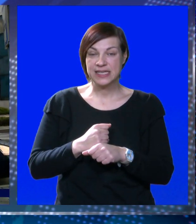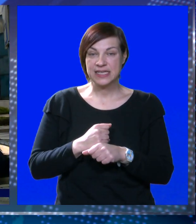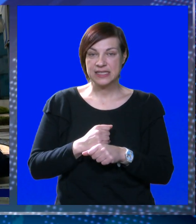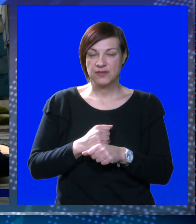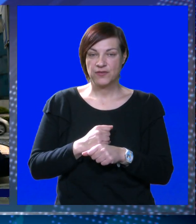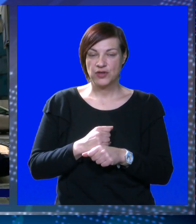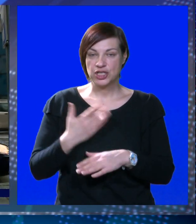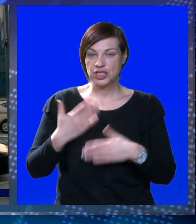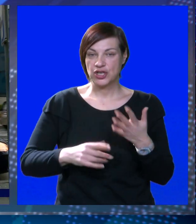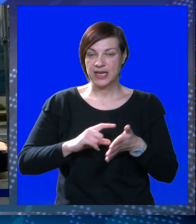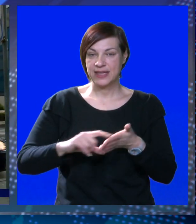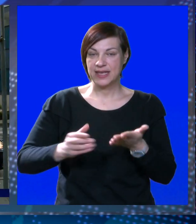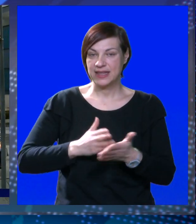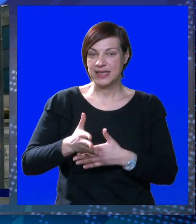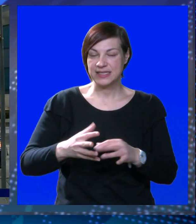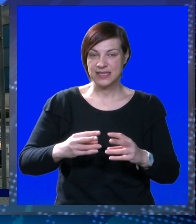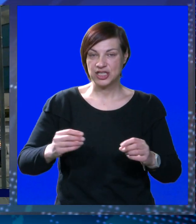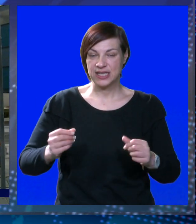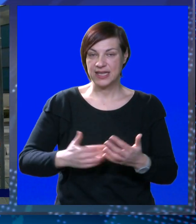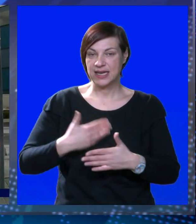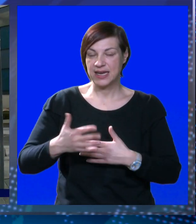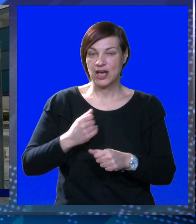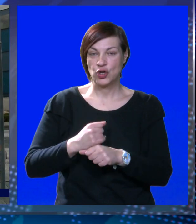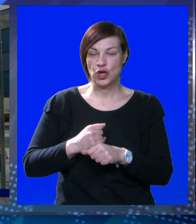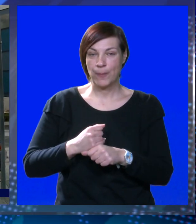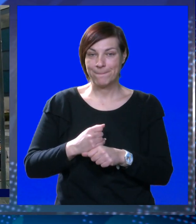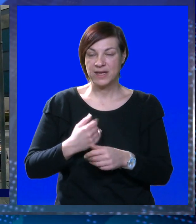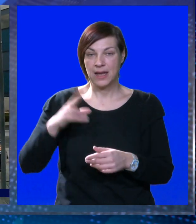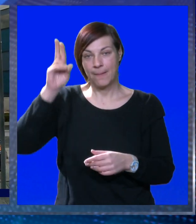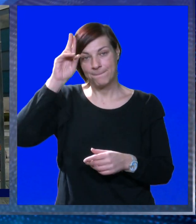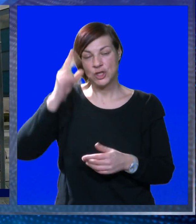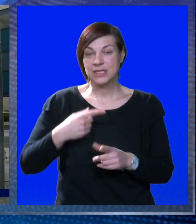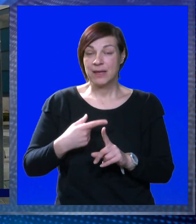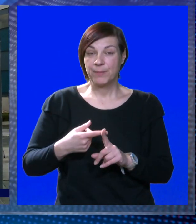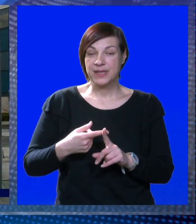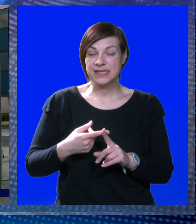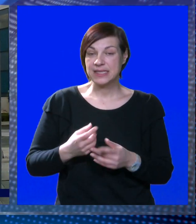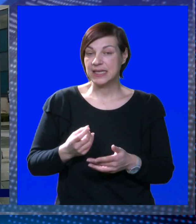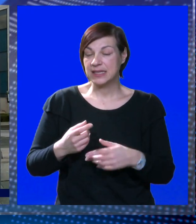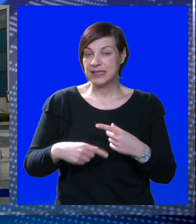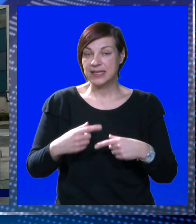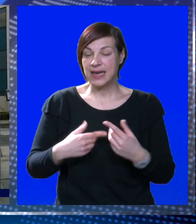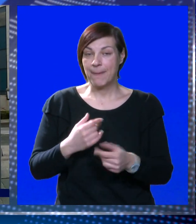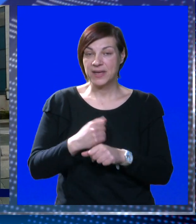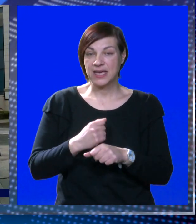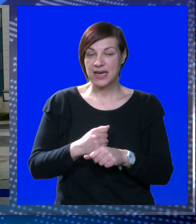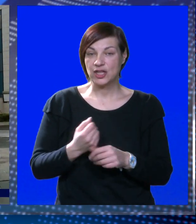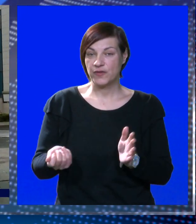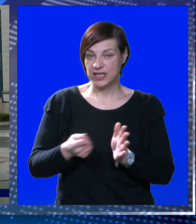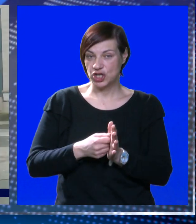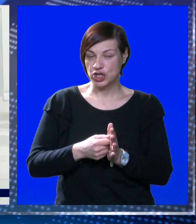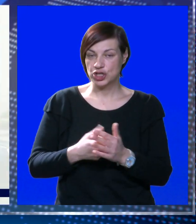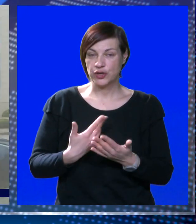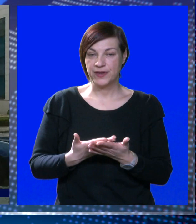Izvođač radova će do kraja tjedna izaći na teren i nakon njegovih obavljenih radnji moće se precizirati i dinamika izvođenja radova i u